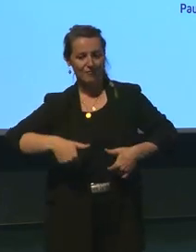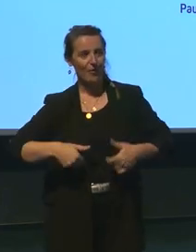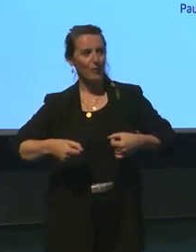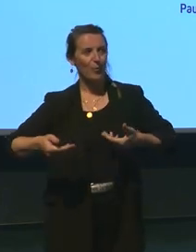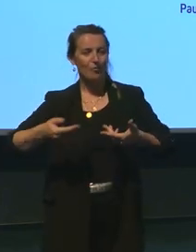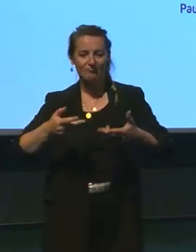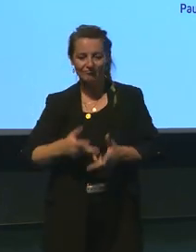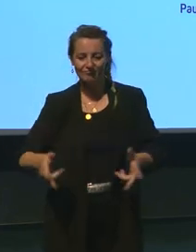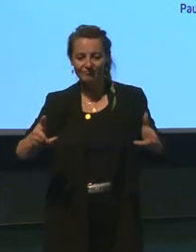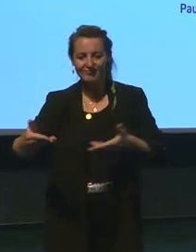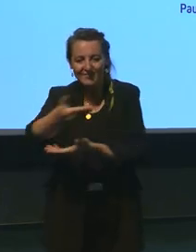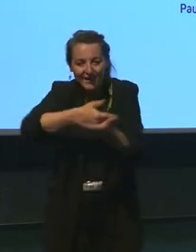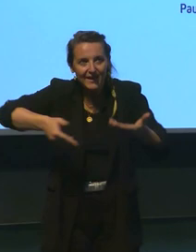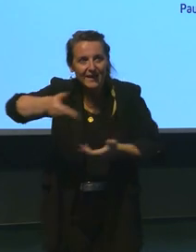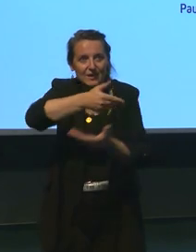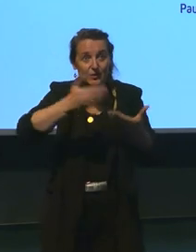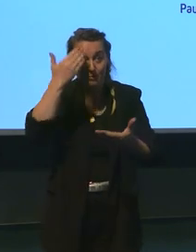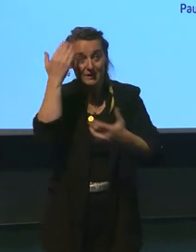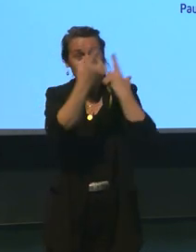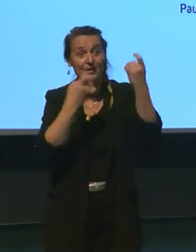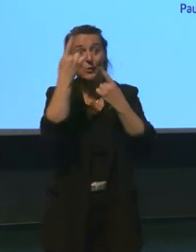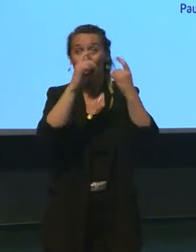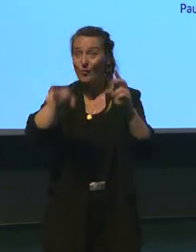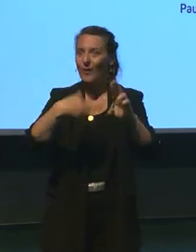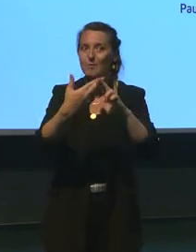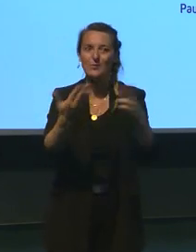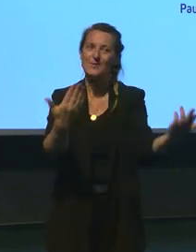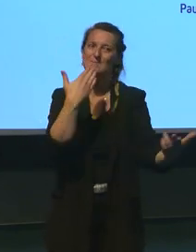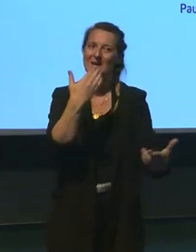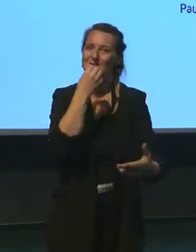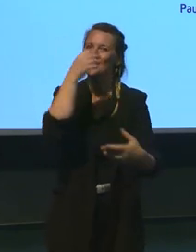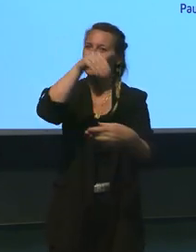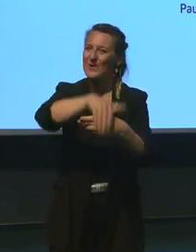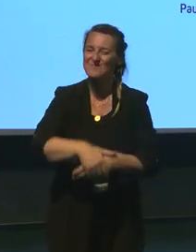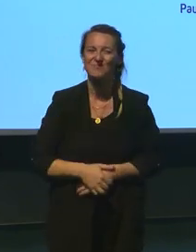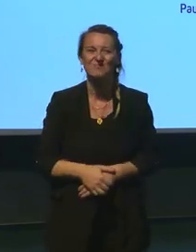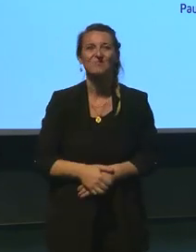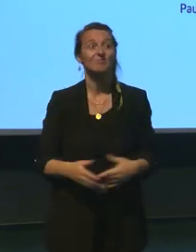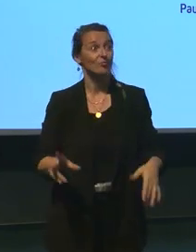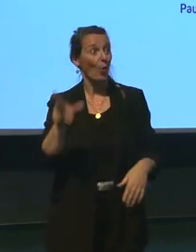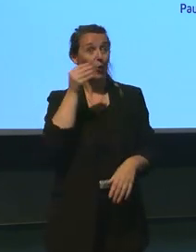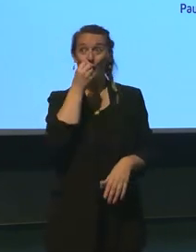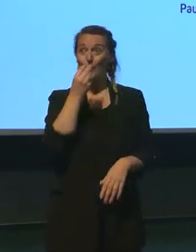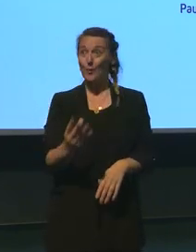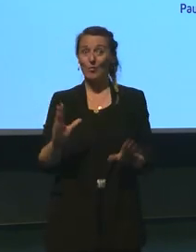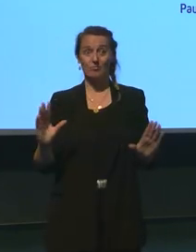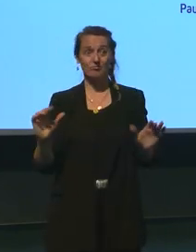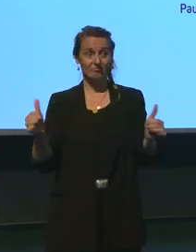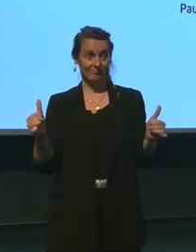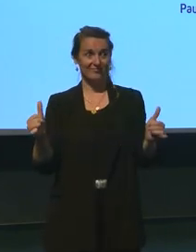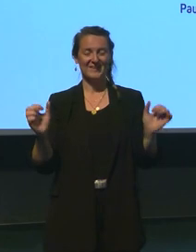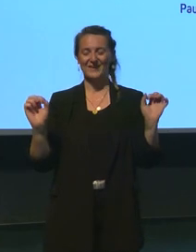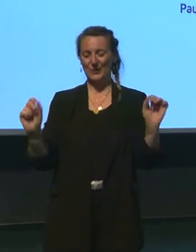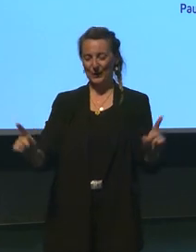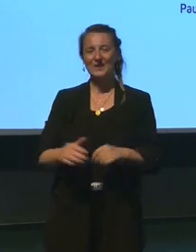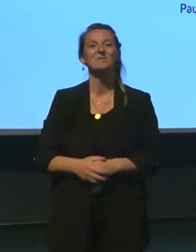'échange pour qu puissait poser vos questions. Merci et bonne soirée. Vous m'entendez bien ? Ok.